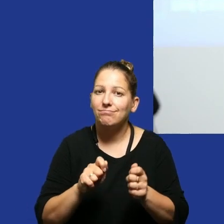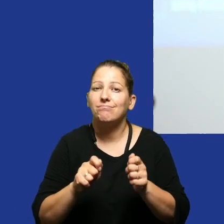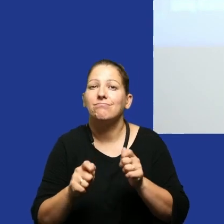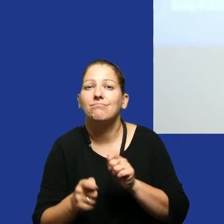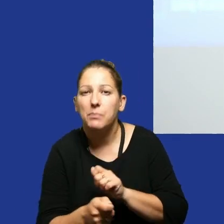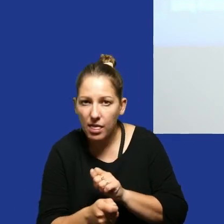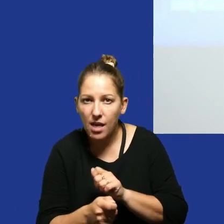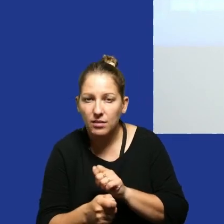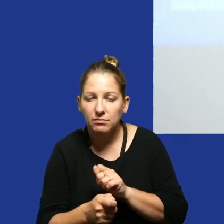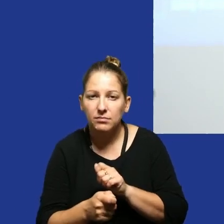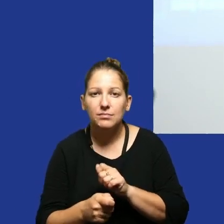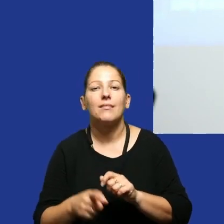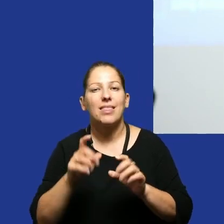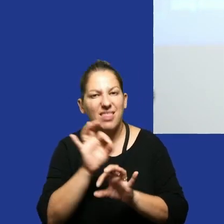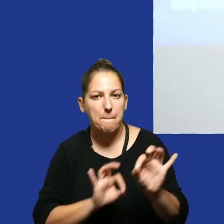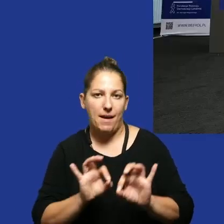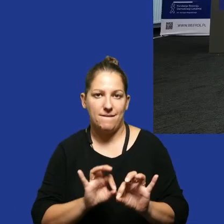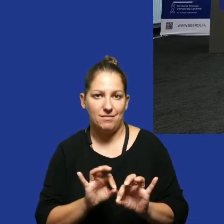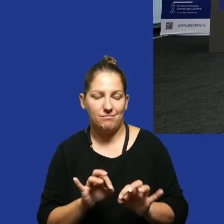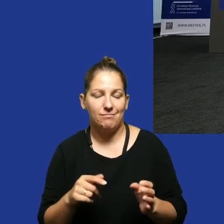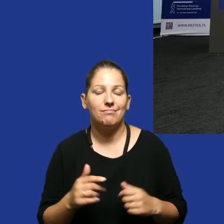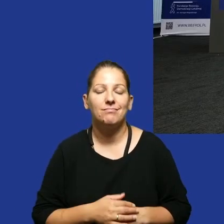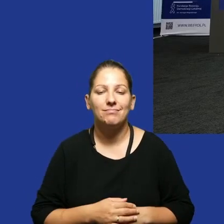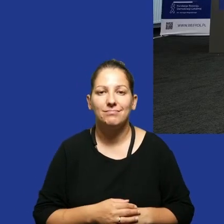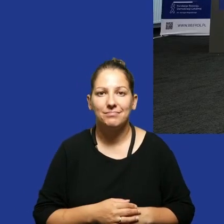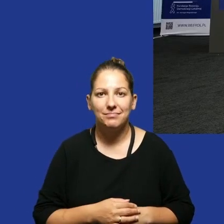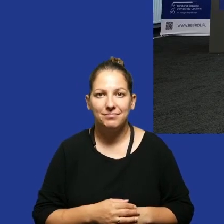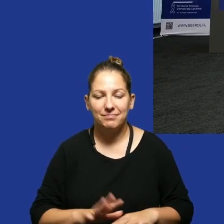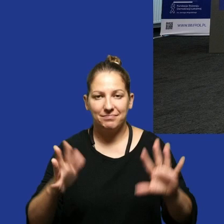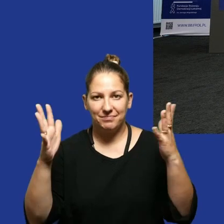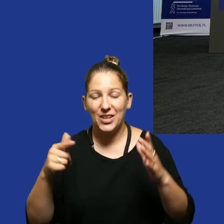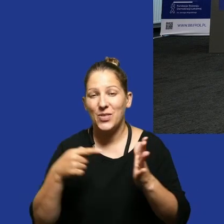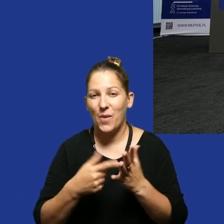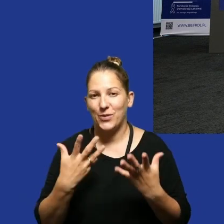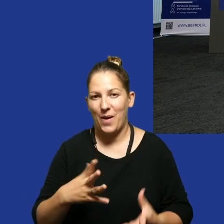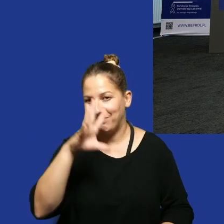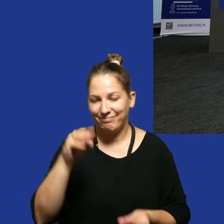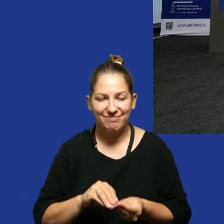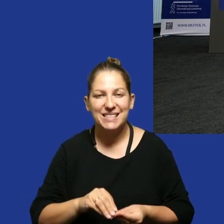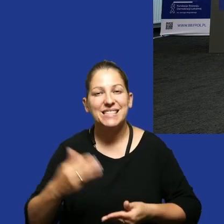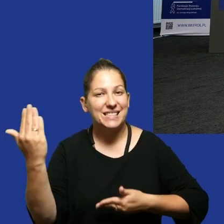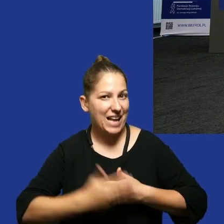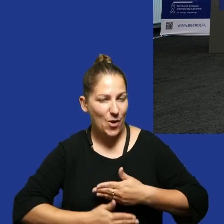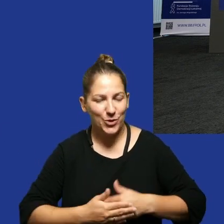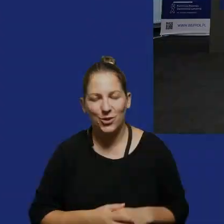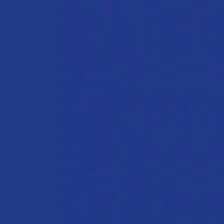naprawiać także to chciałam w ten sposób zakończyć